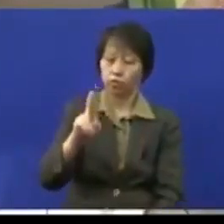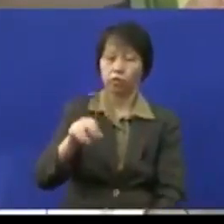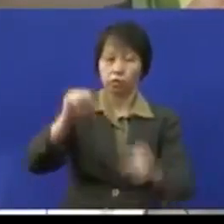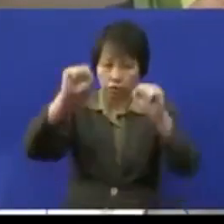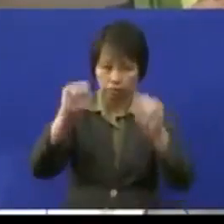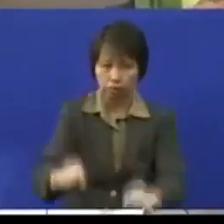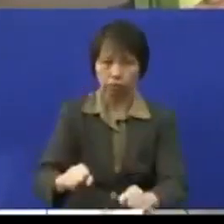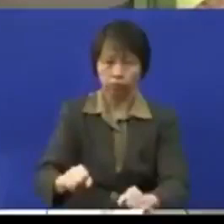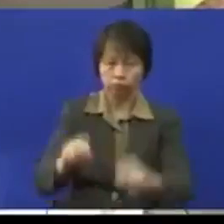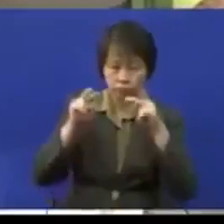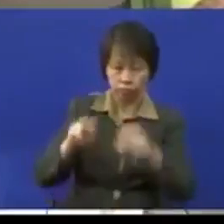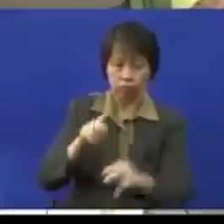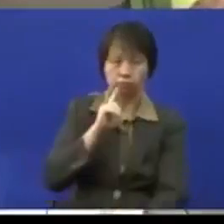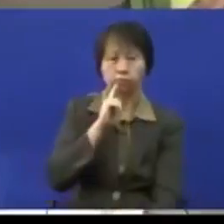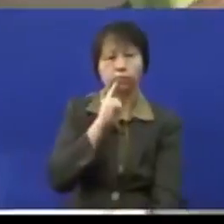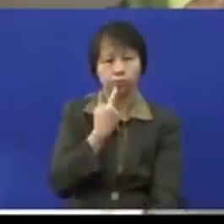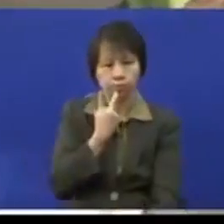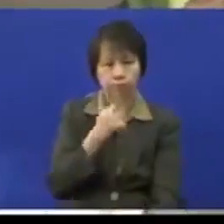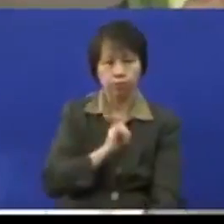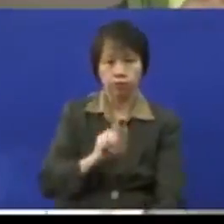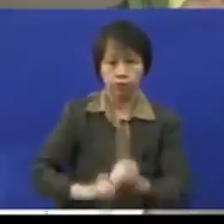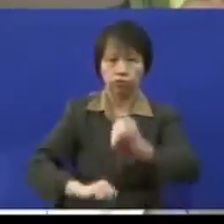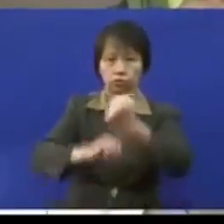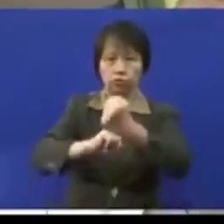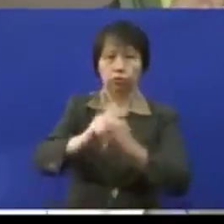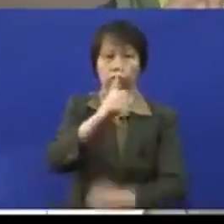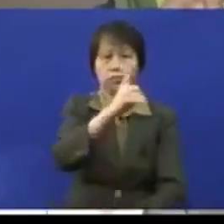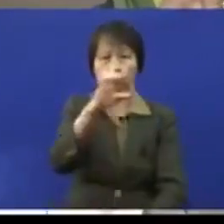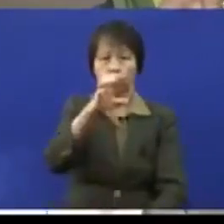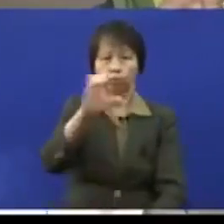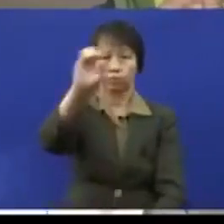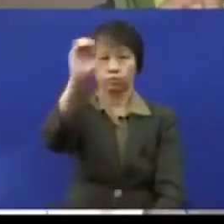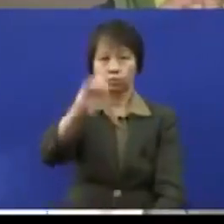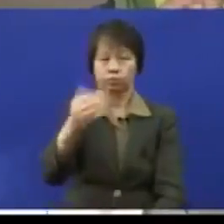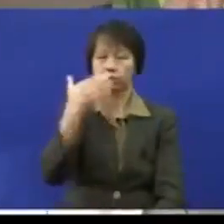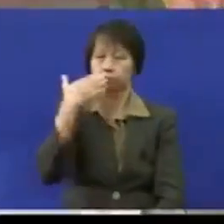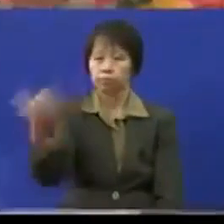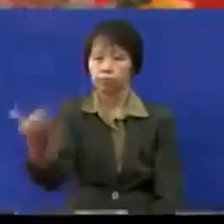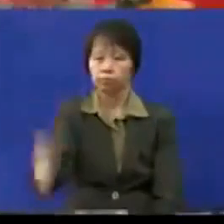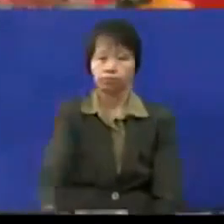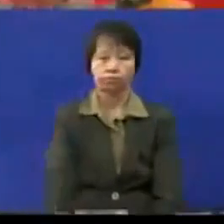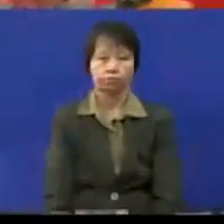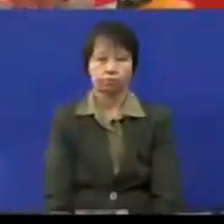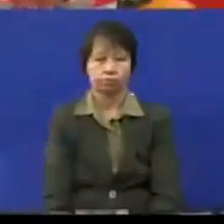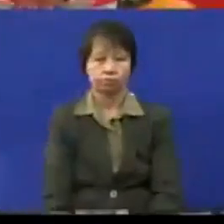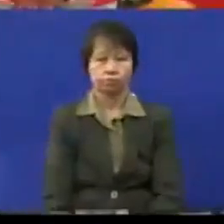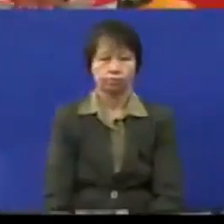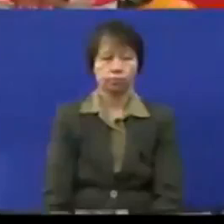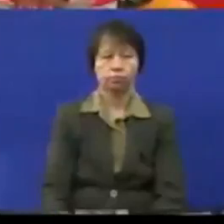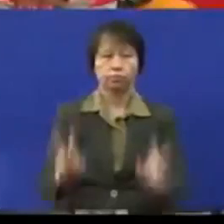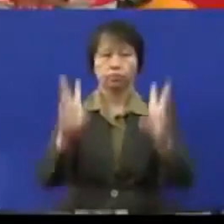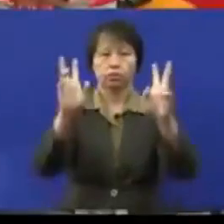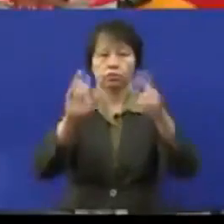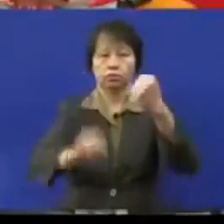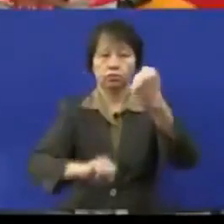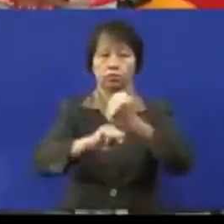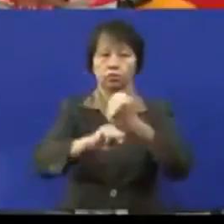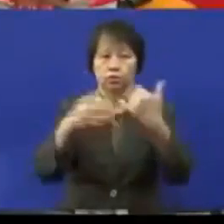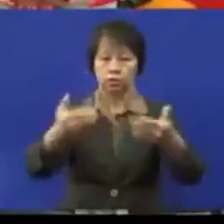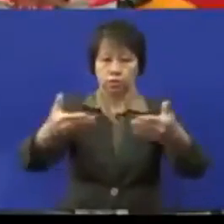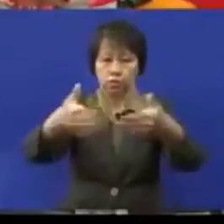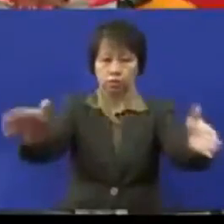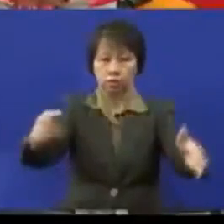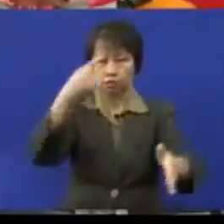dilihat secara serius saya sokong 100% terima kasih speaker usul ini telah pun disokong saya buka untuk dibahaskan